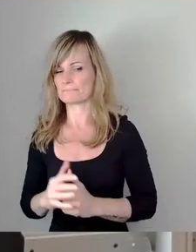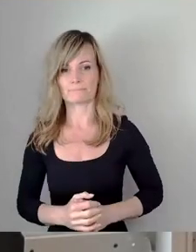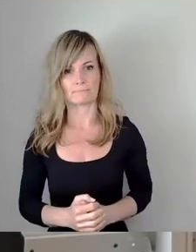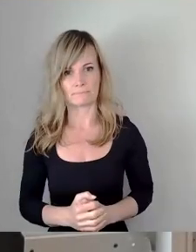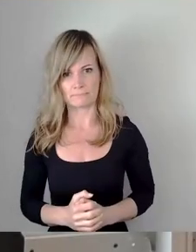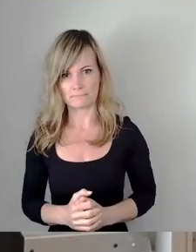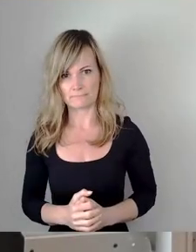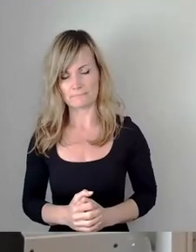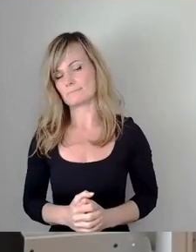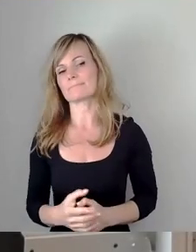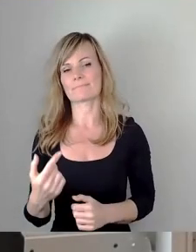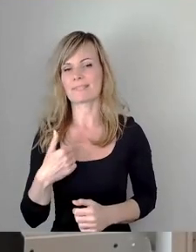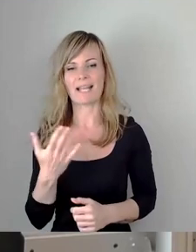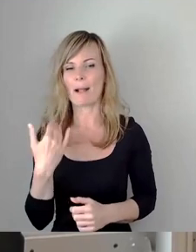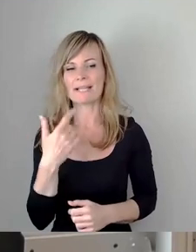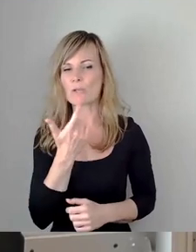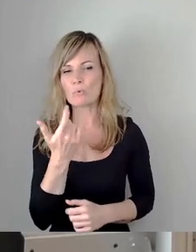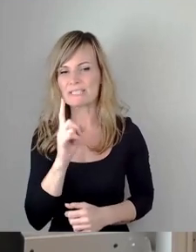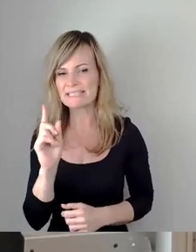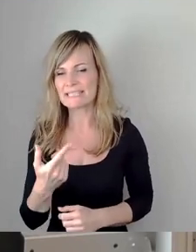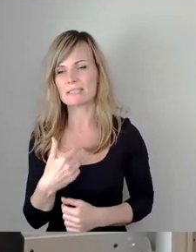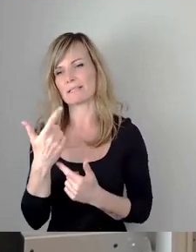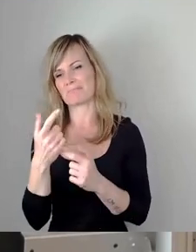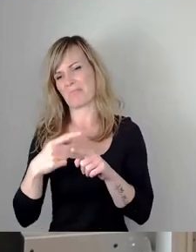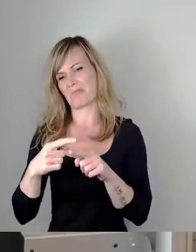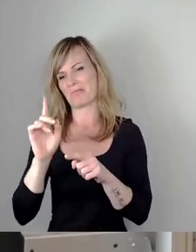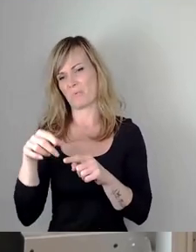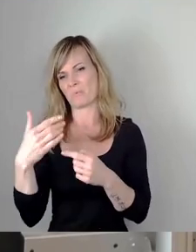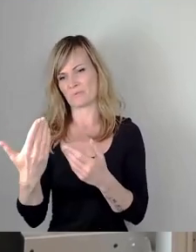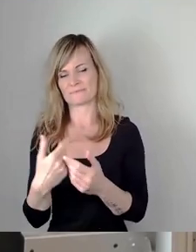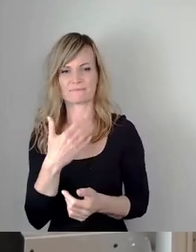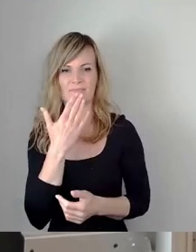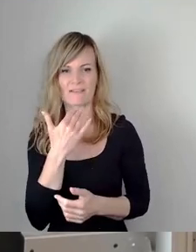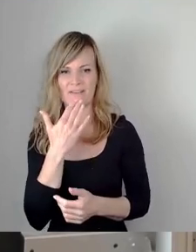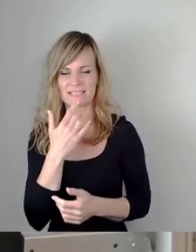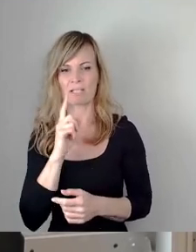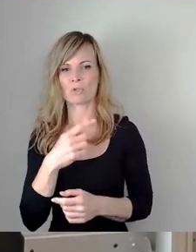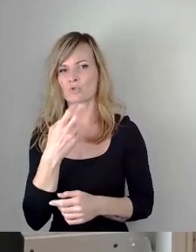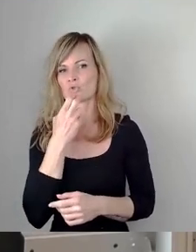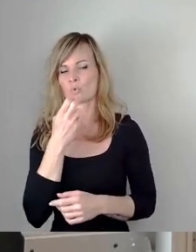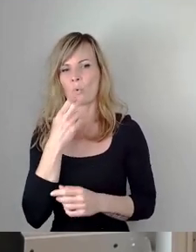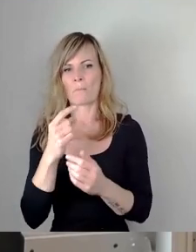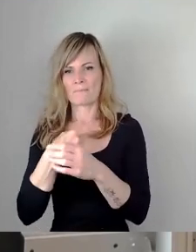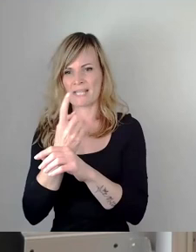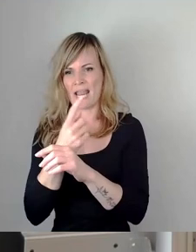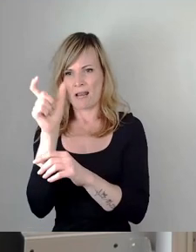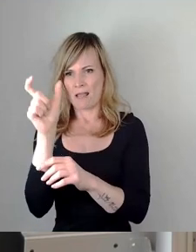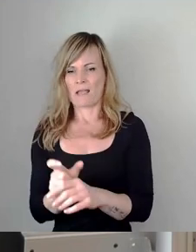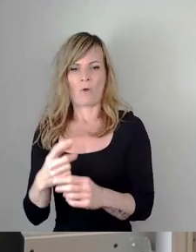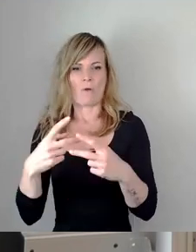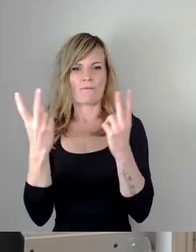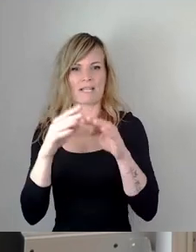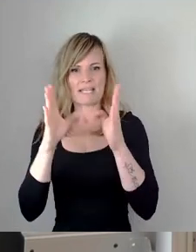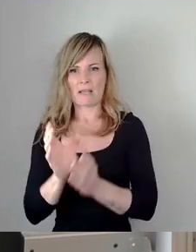Ich habe mich nicht lustig drüber gemacht, dass jetzt mal Wasser und Stromzähler in die öffentlichen Gebäude kommen, sondern ich habe mich